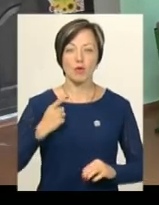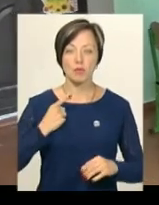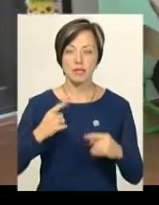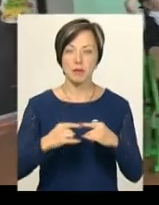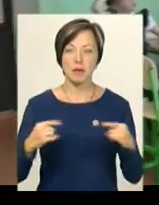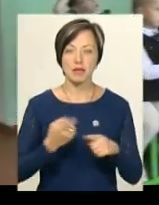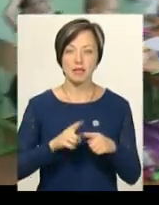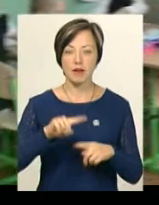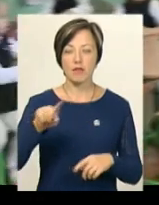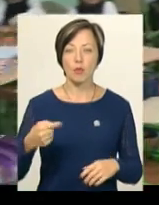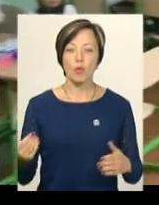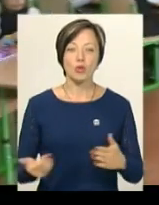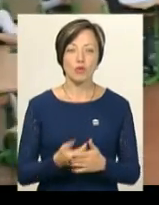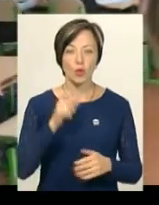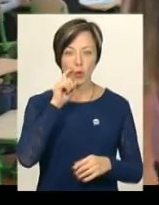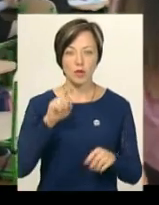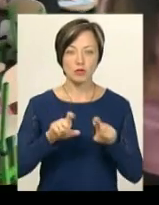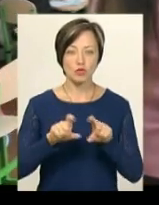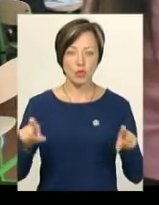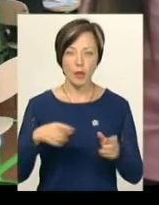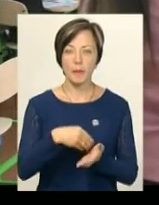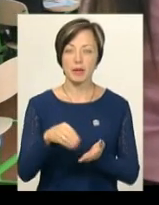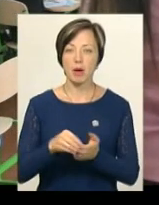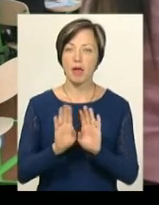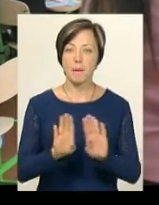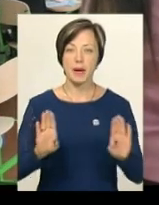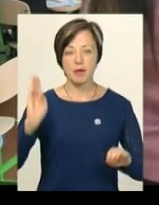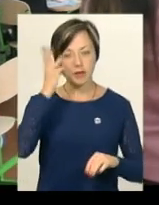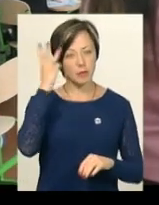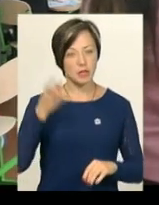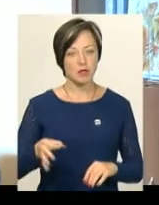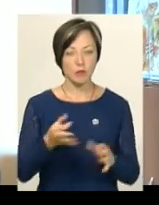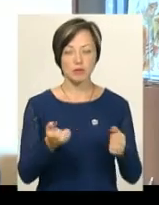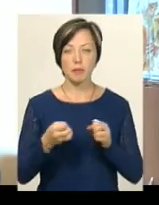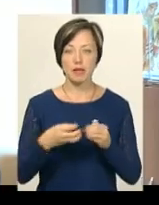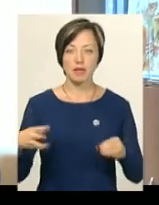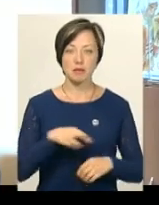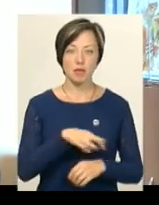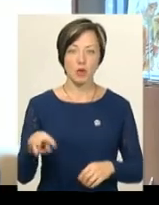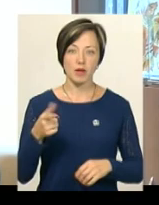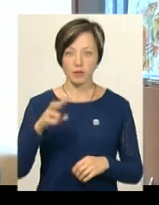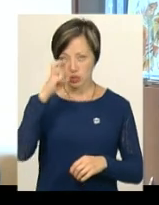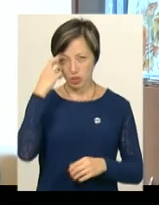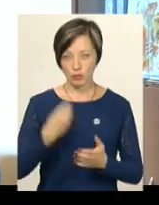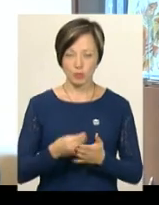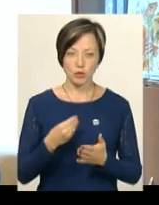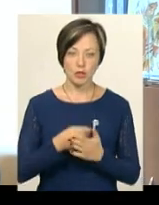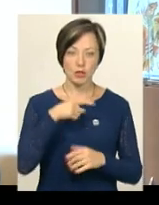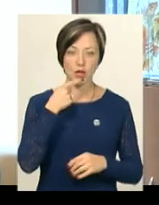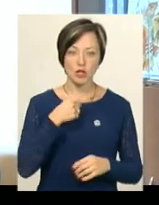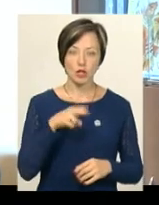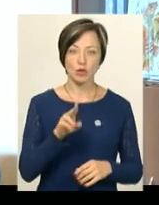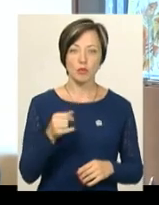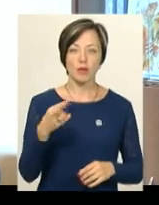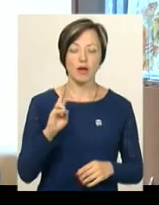парти – це вимога нової української школи. На придбання меблів Хмельницька область отримала 15 млн грн з державного бюджету, каже Тетяна